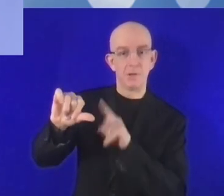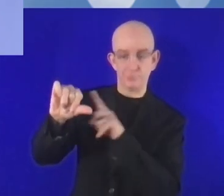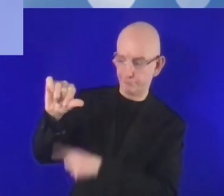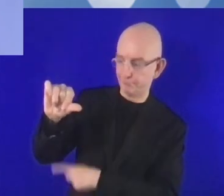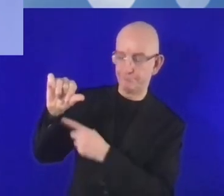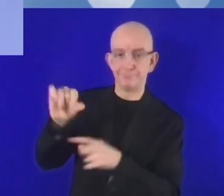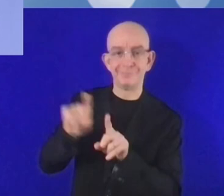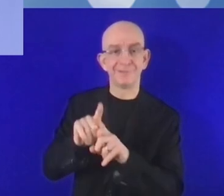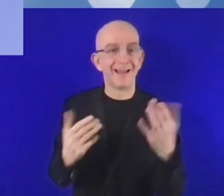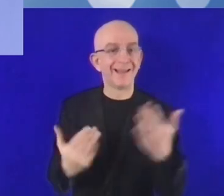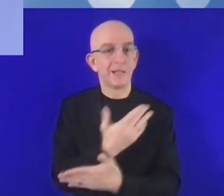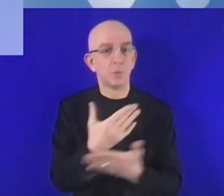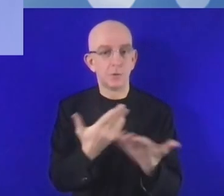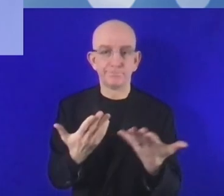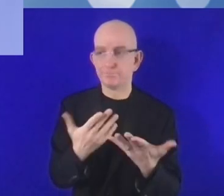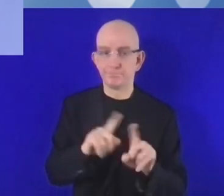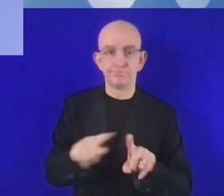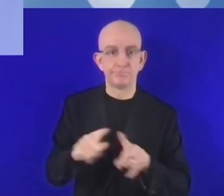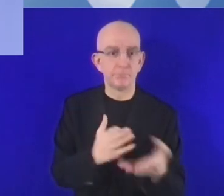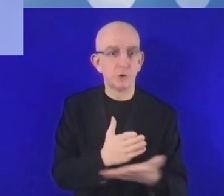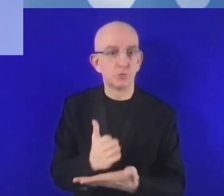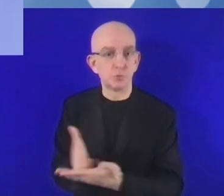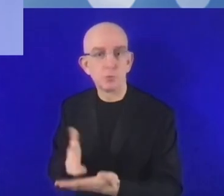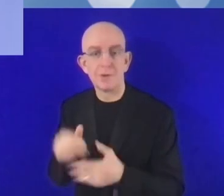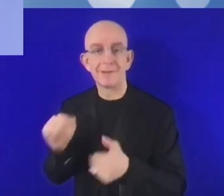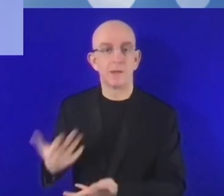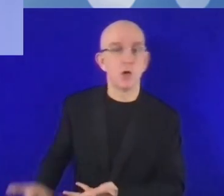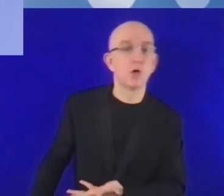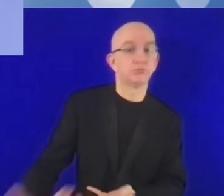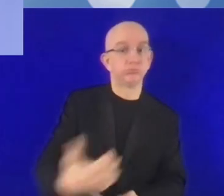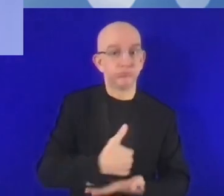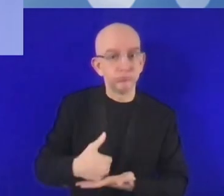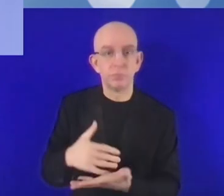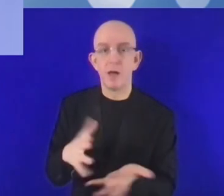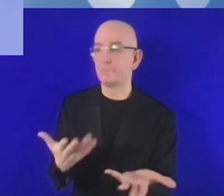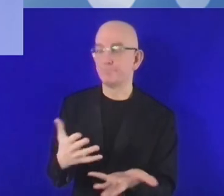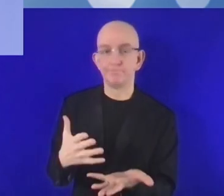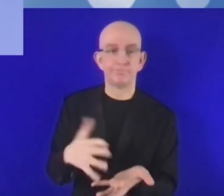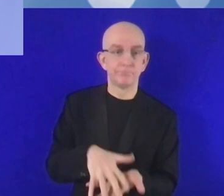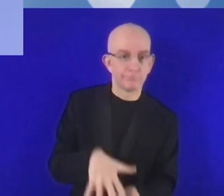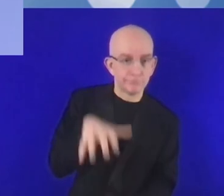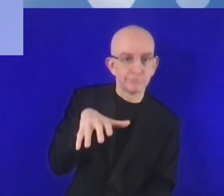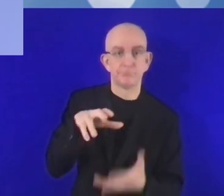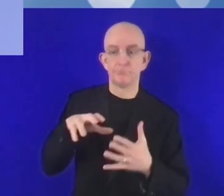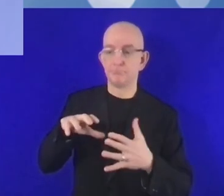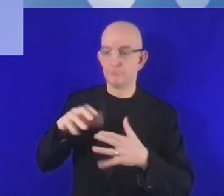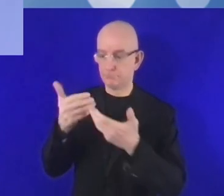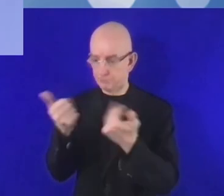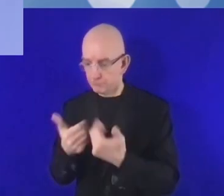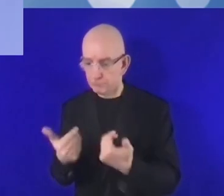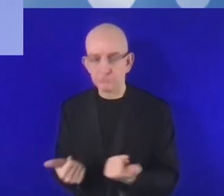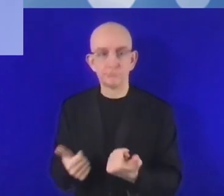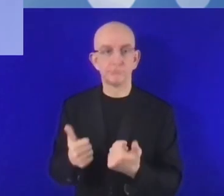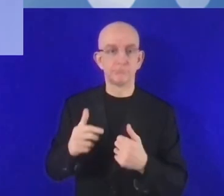فهي هذه البيانات تسمح لنا عند التعامل معها أن